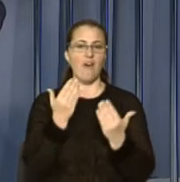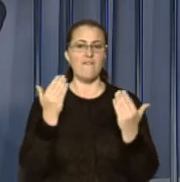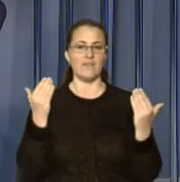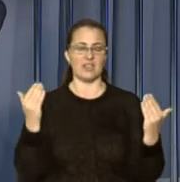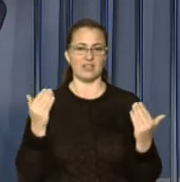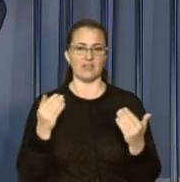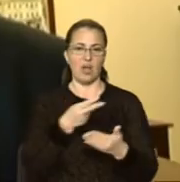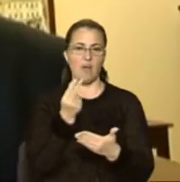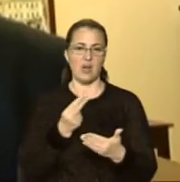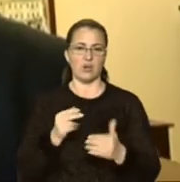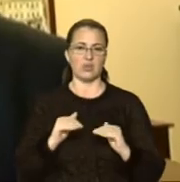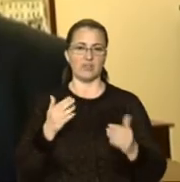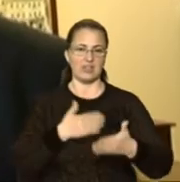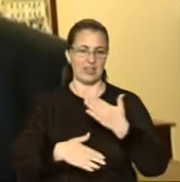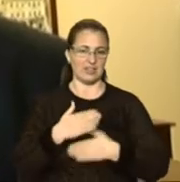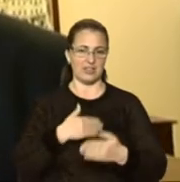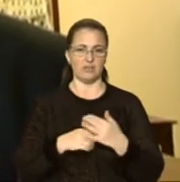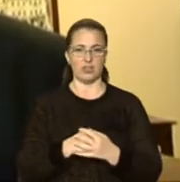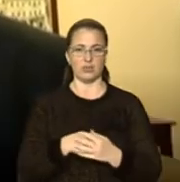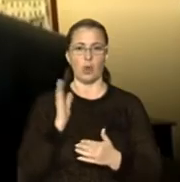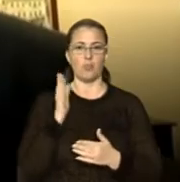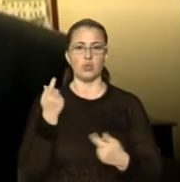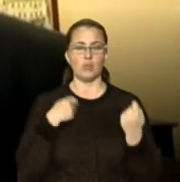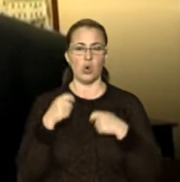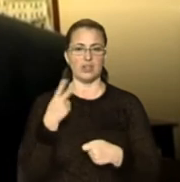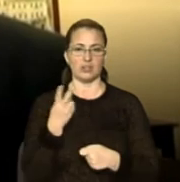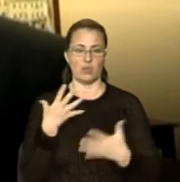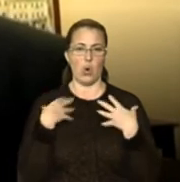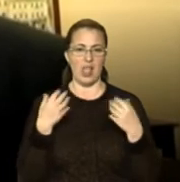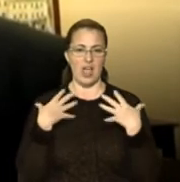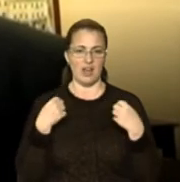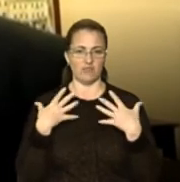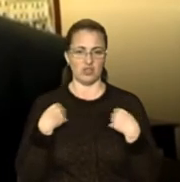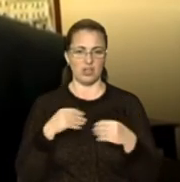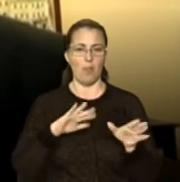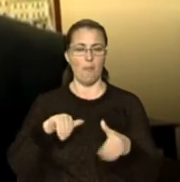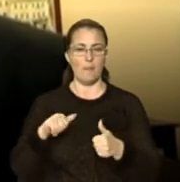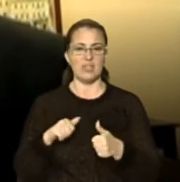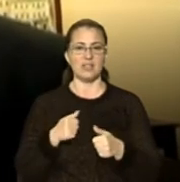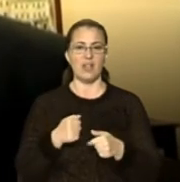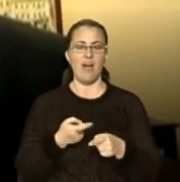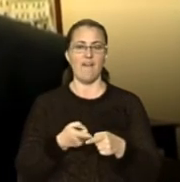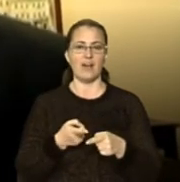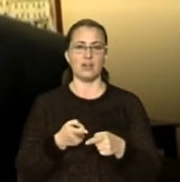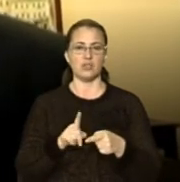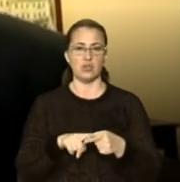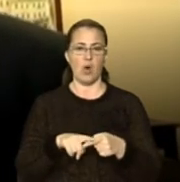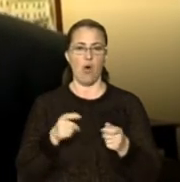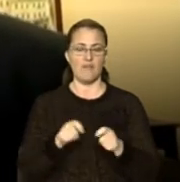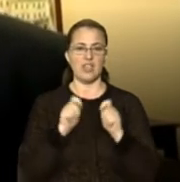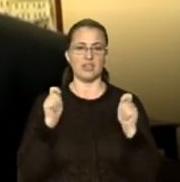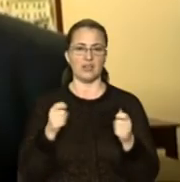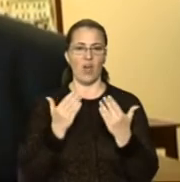вишиванках. Ми будемо одягати двох левчиків, опісля відкриваємо виставку дітей з